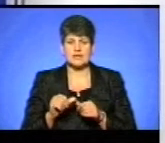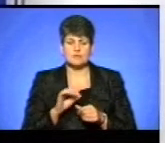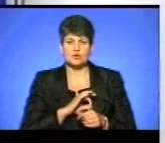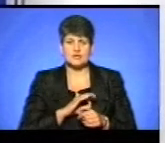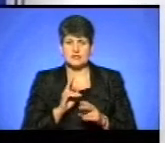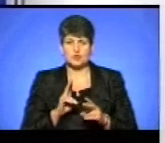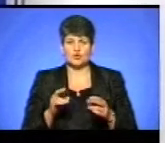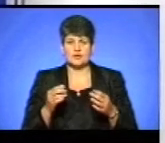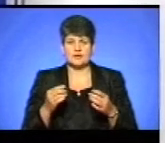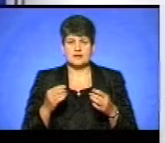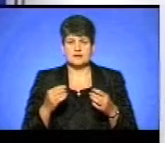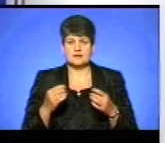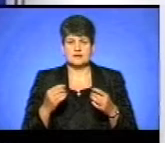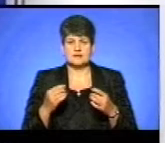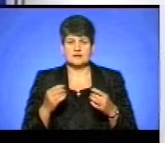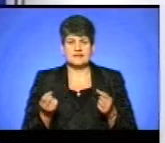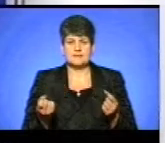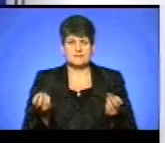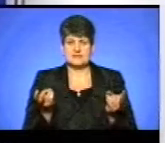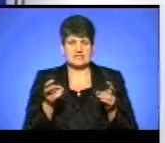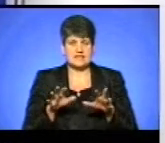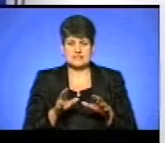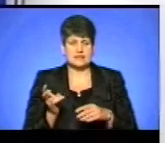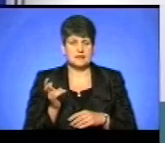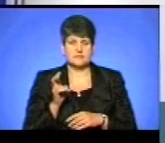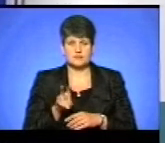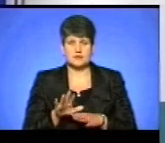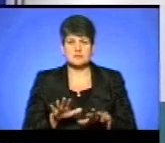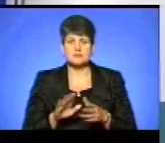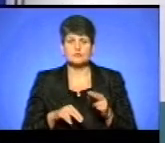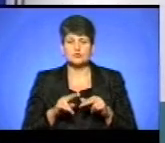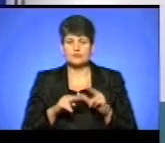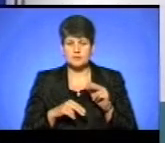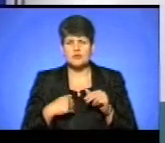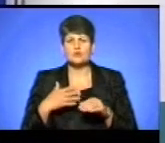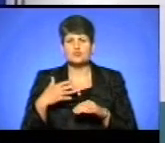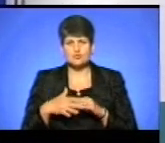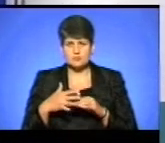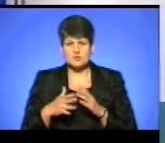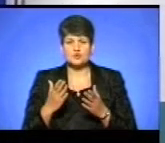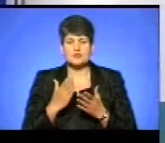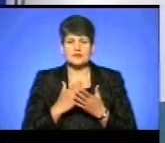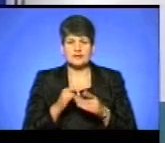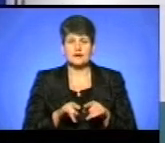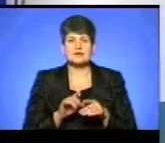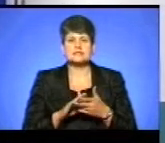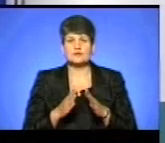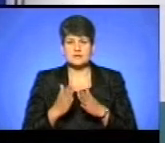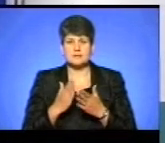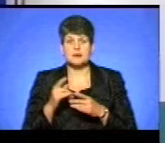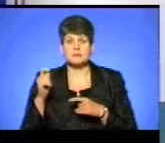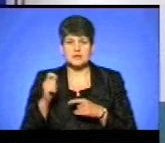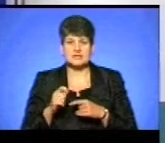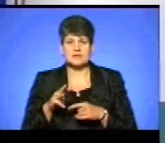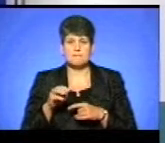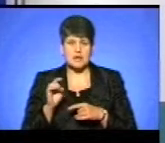принципі, ніхто не звільнявся, хоча б не з'являвся на місці забудови, хоча б ми розуміємо, якщо вже є така ситуація, мали би приїхати мер